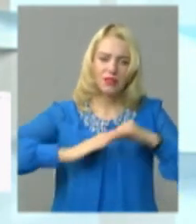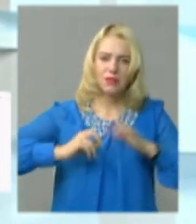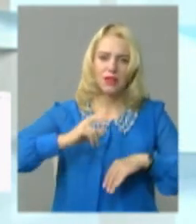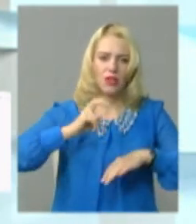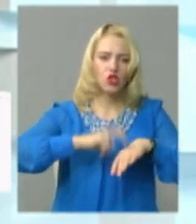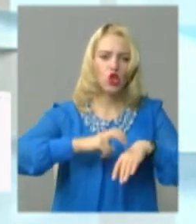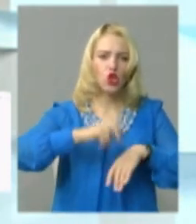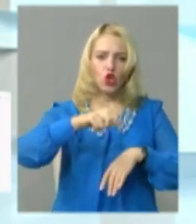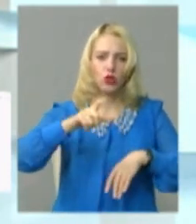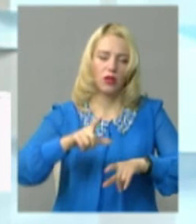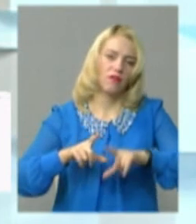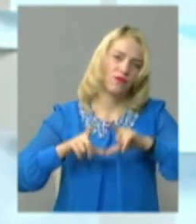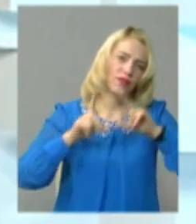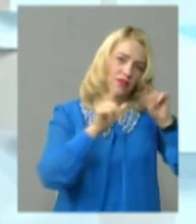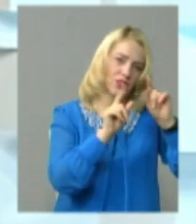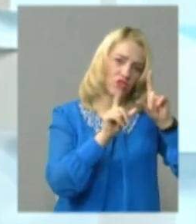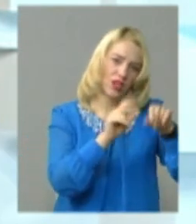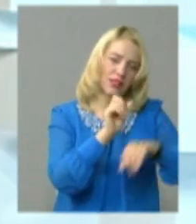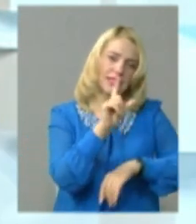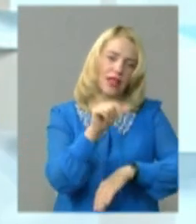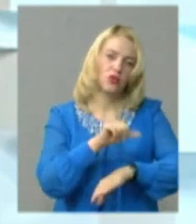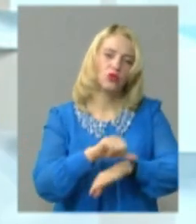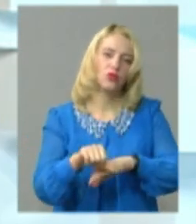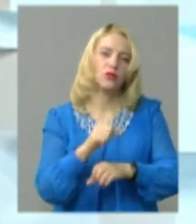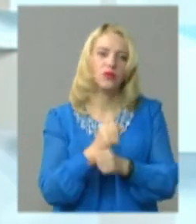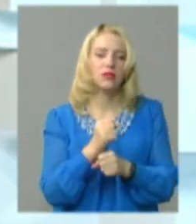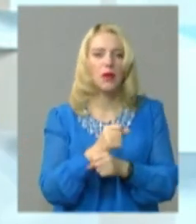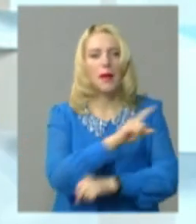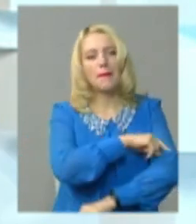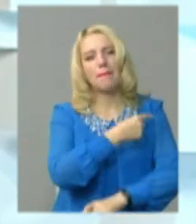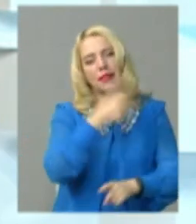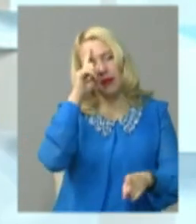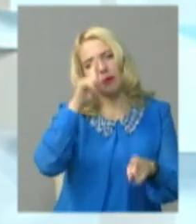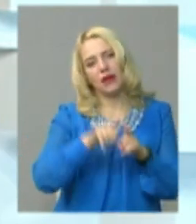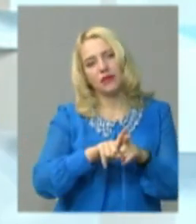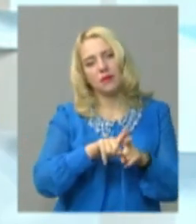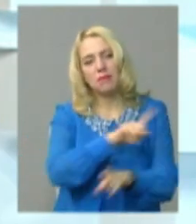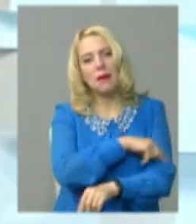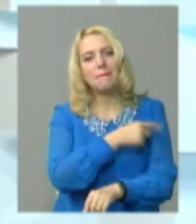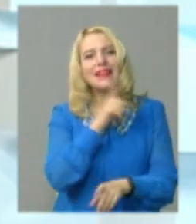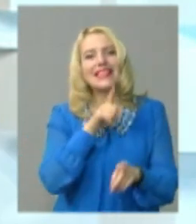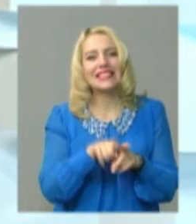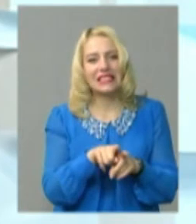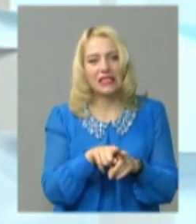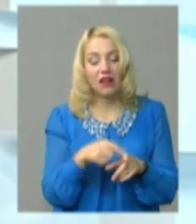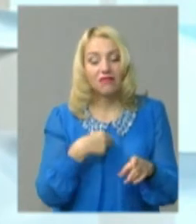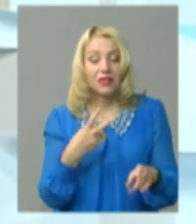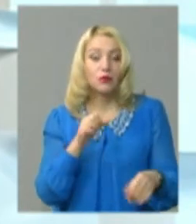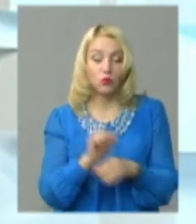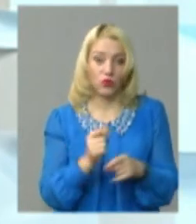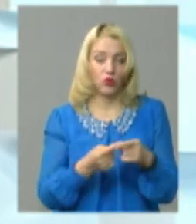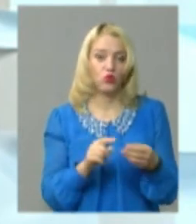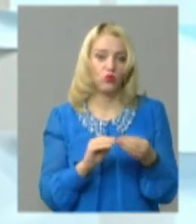сьогодні виїжджають за кордон працювати медбратами або медсестрами. Нам треба зупинити оцю